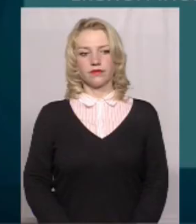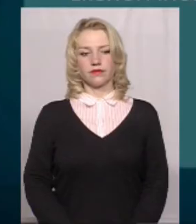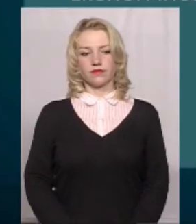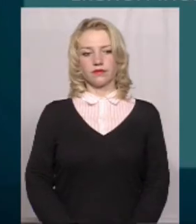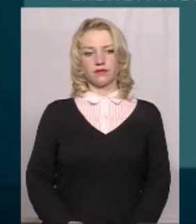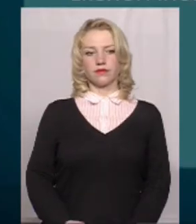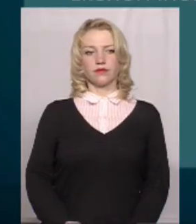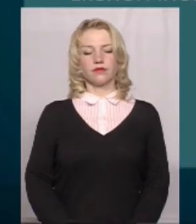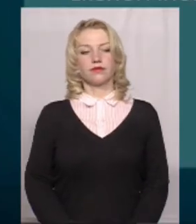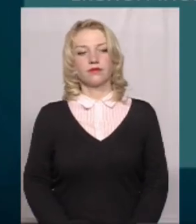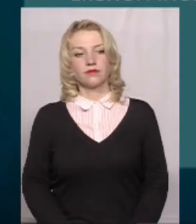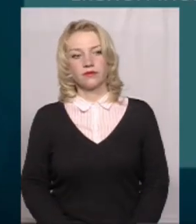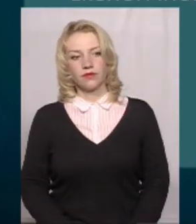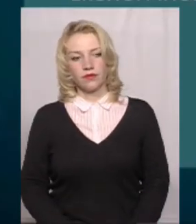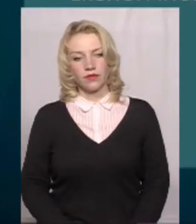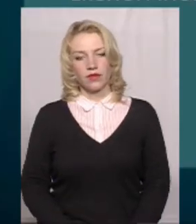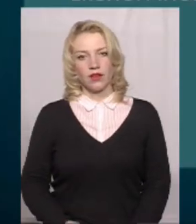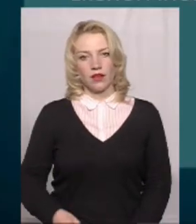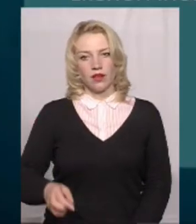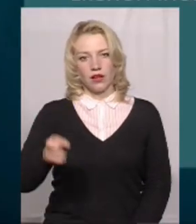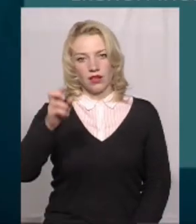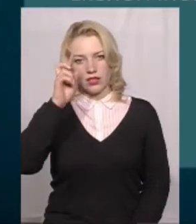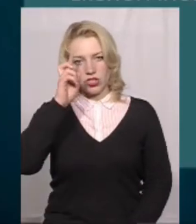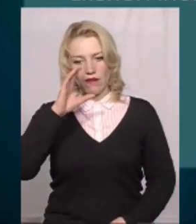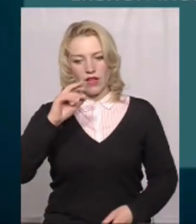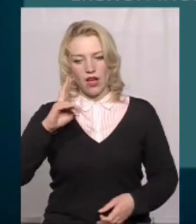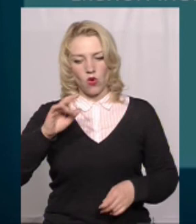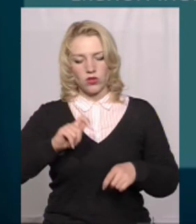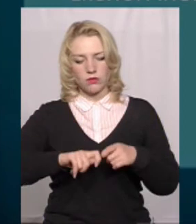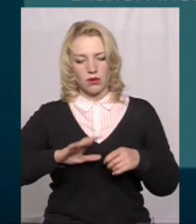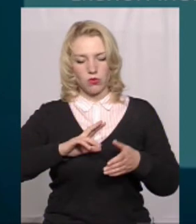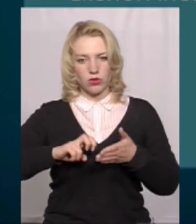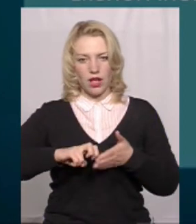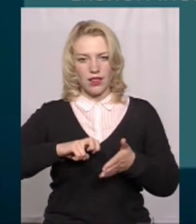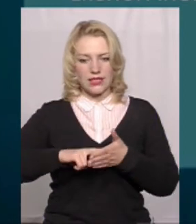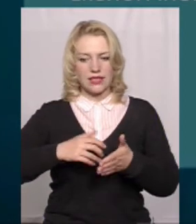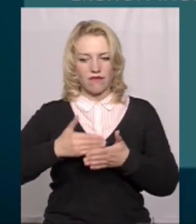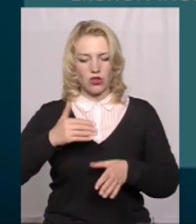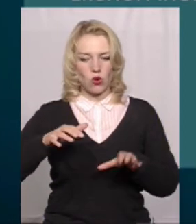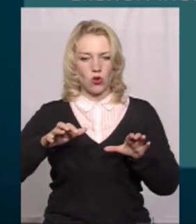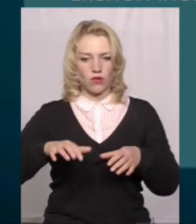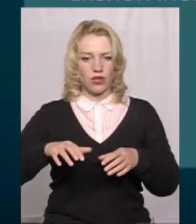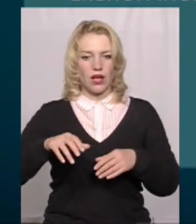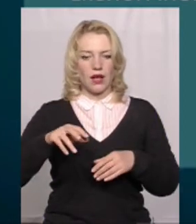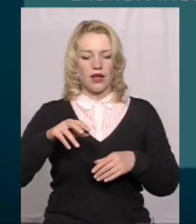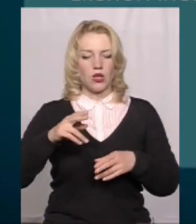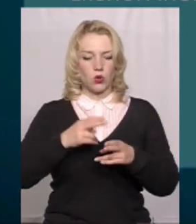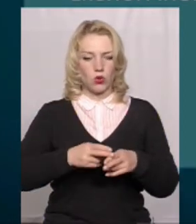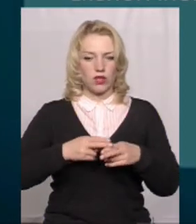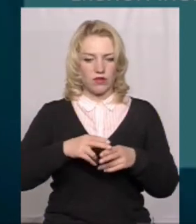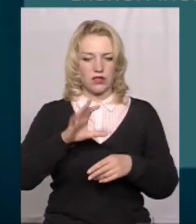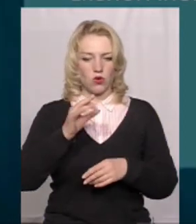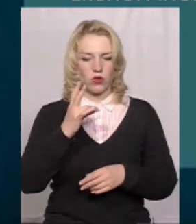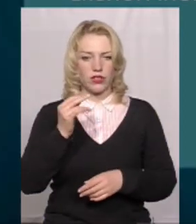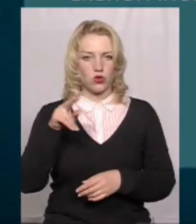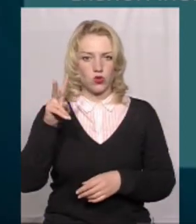На адресу державної колишній інспекції надійшов близько голови районної ради ОТМР Дунеєвецької Онищука. Щодо